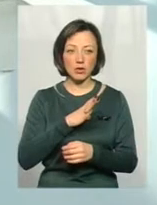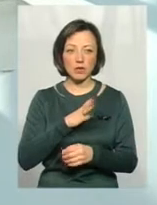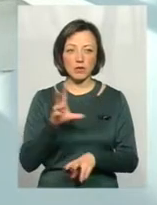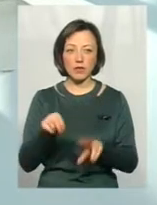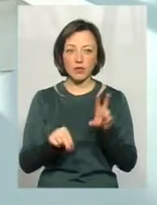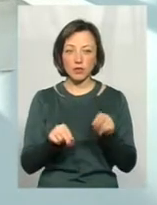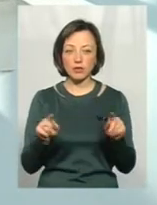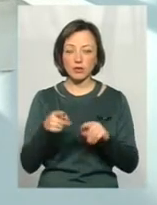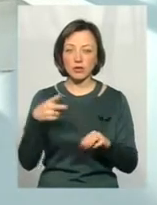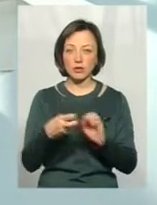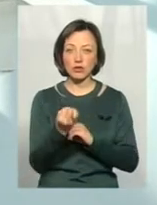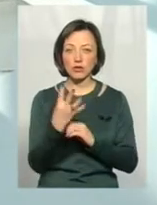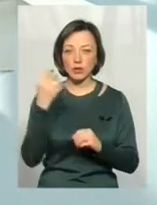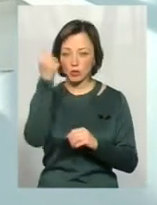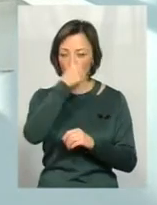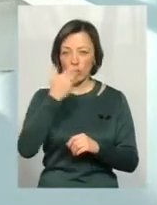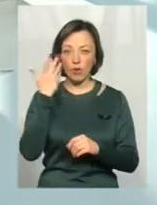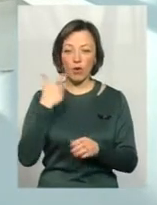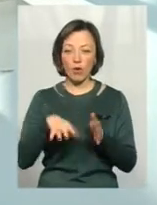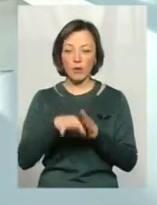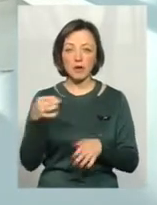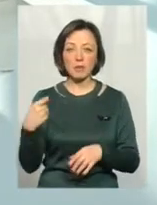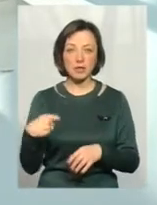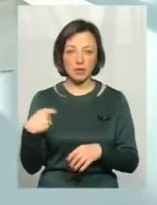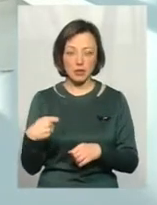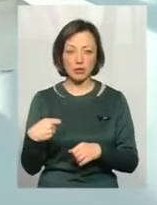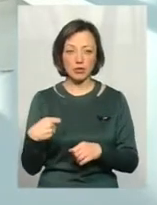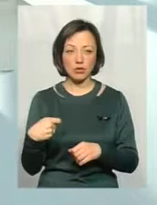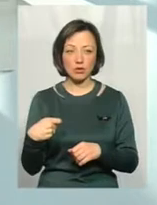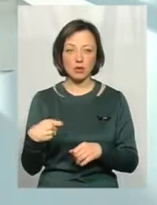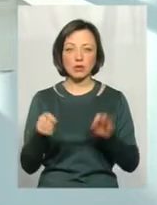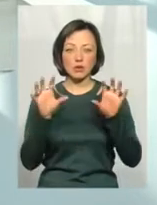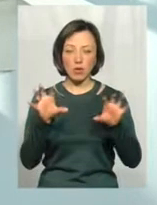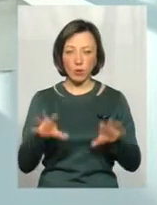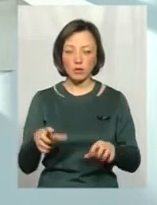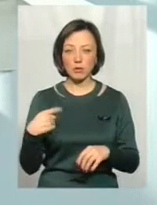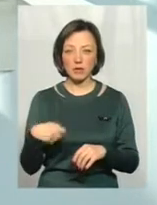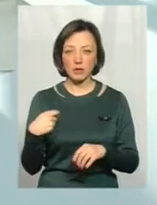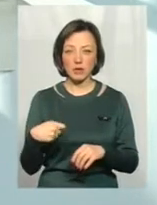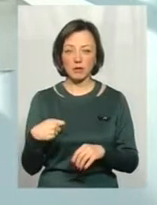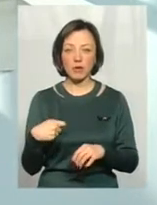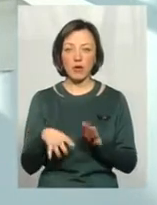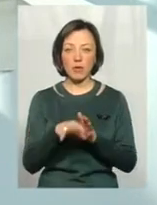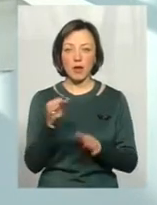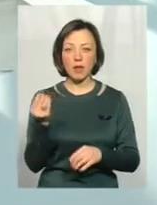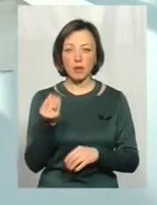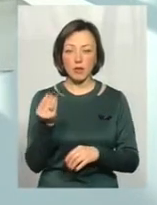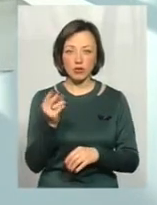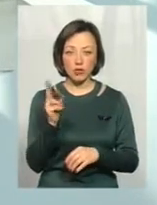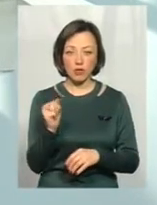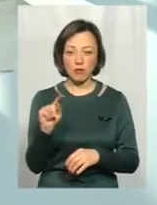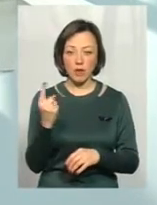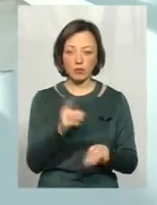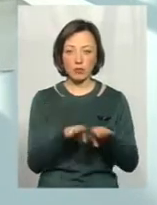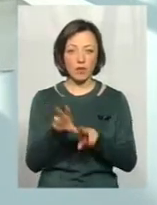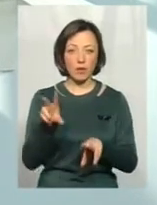вважала, що 2014 року, коли буде обраний президент, вже легітимний президент, обрали Петра Порошенка, тим більше, в першому турі,